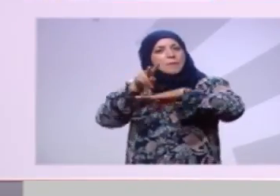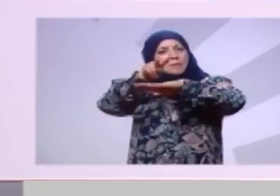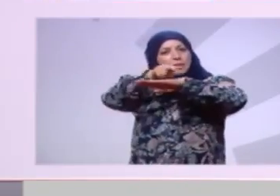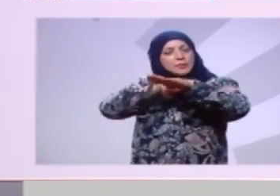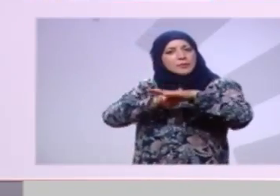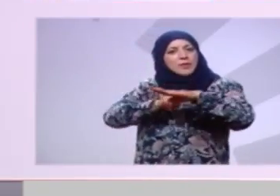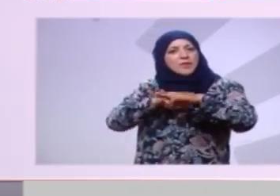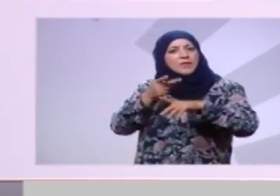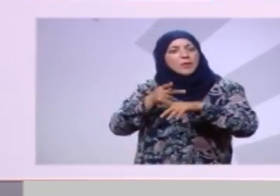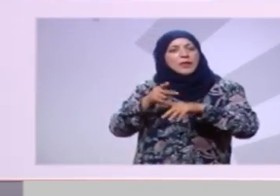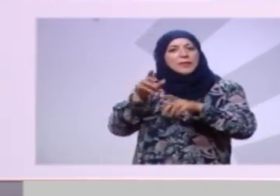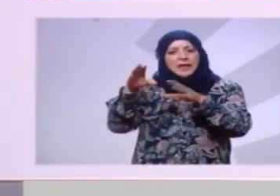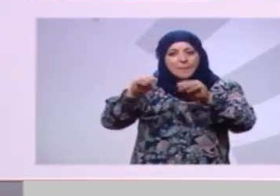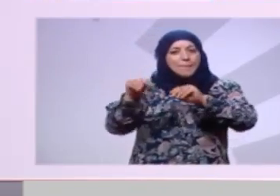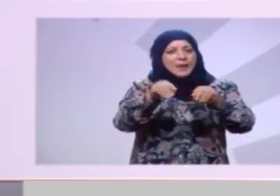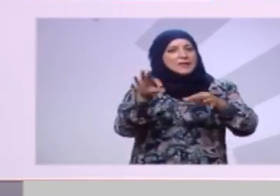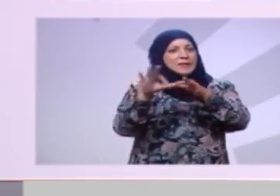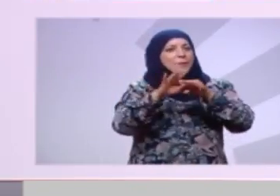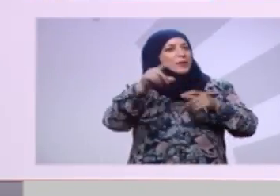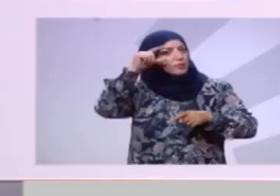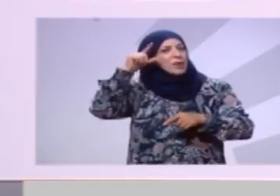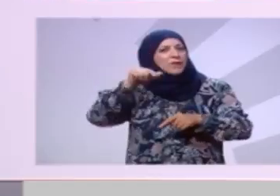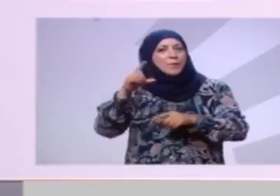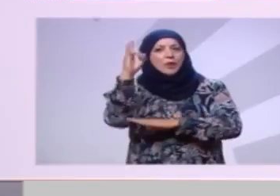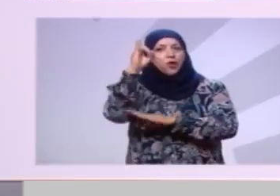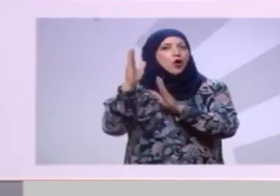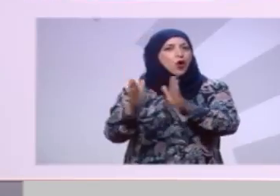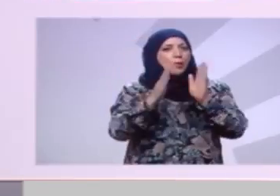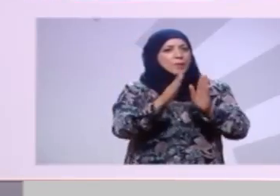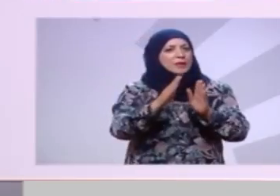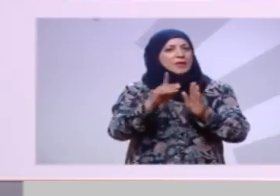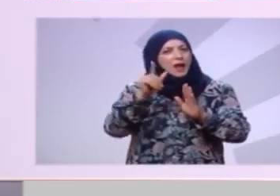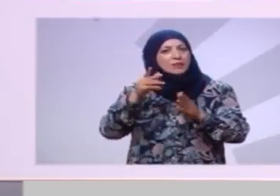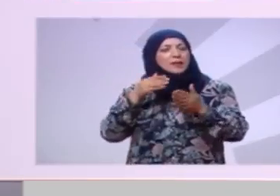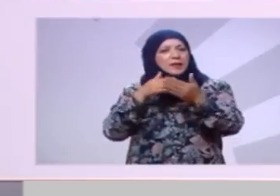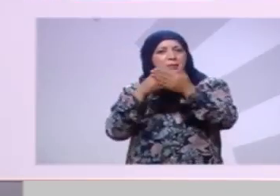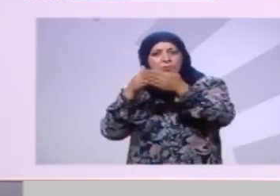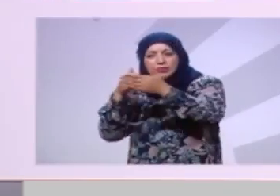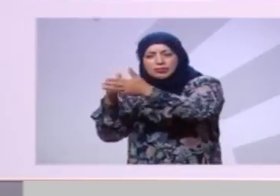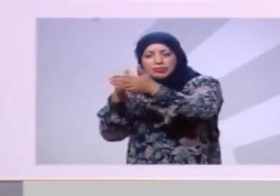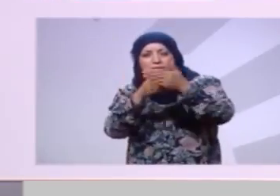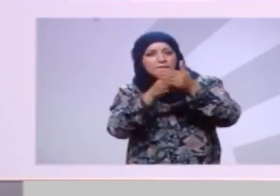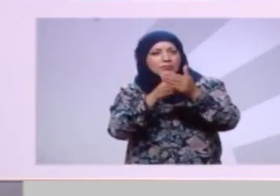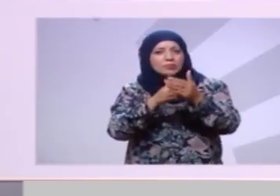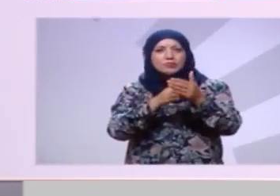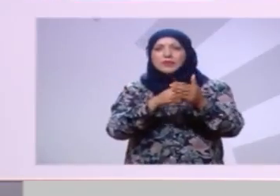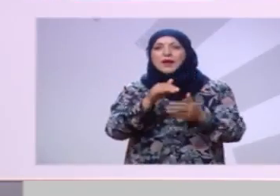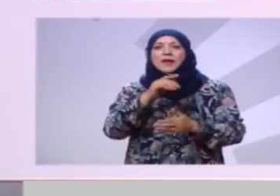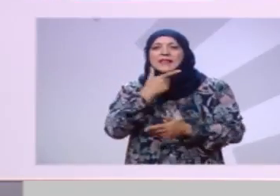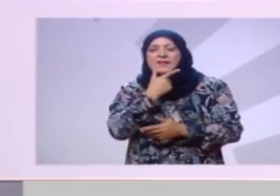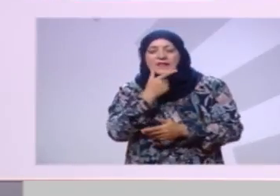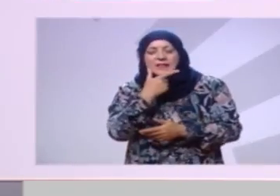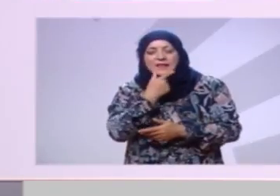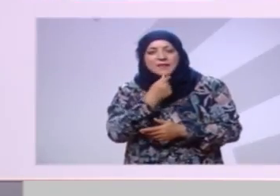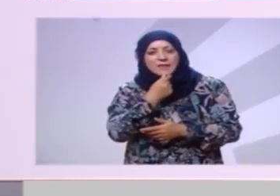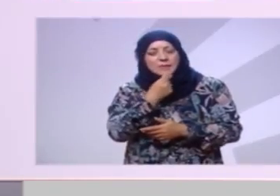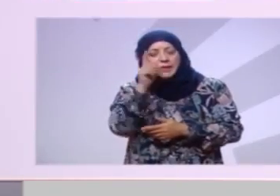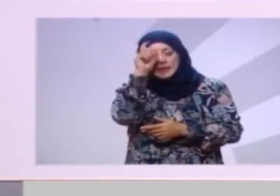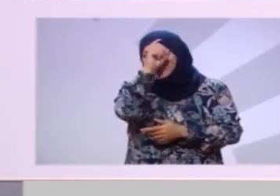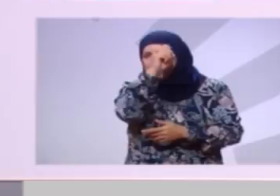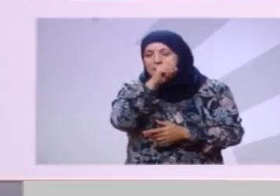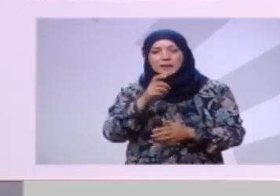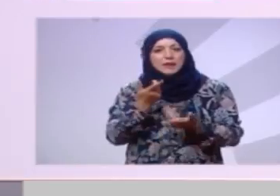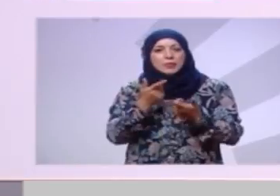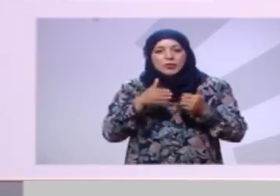الجهوي إلى حد الآن معطل بالرغم من مشاريع المبرمجة وبالرغم من أنه له ميزانية مرسودة